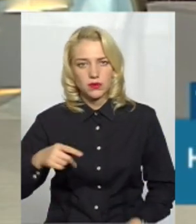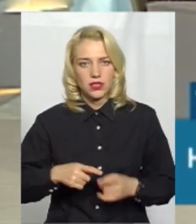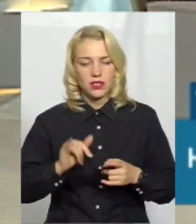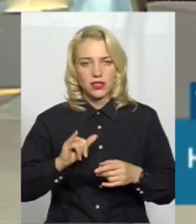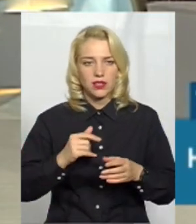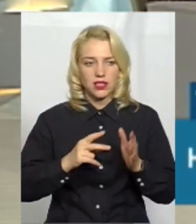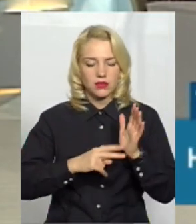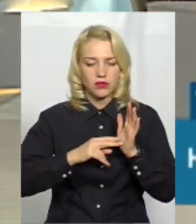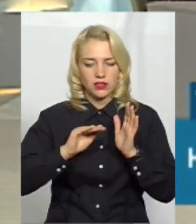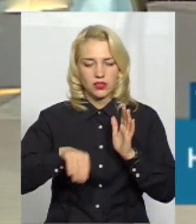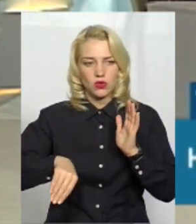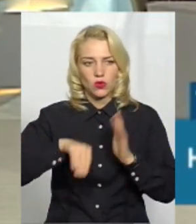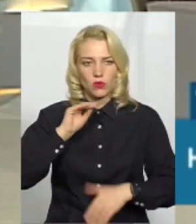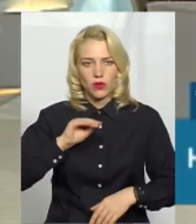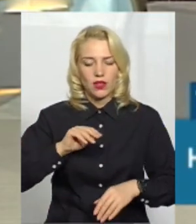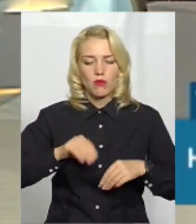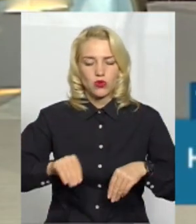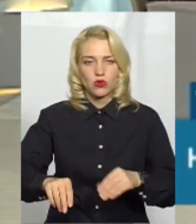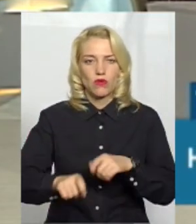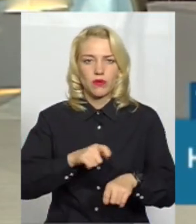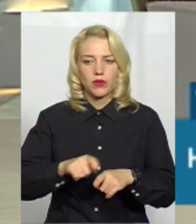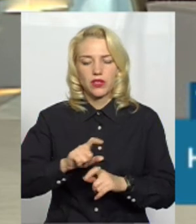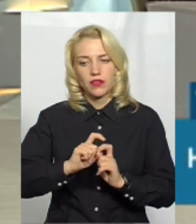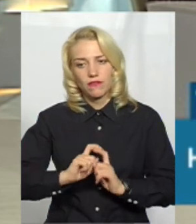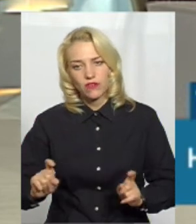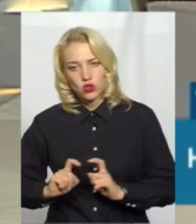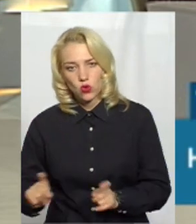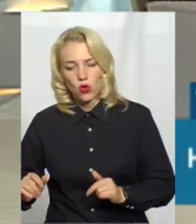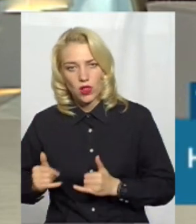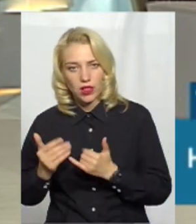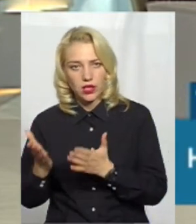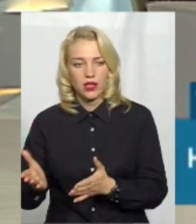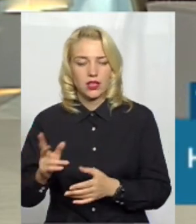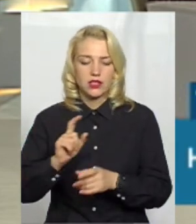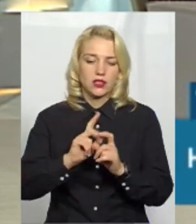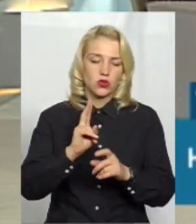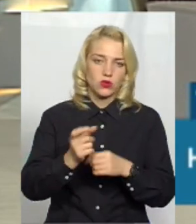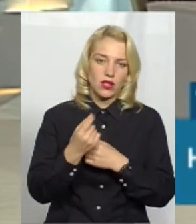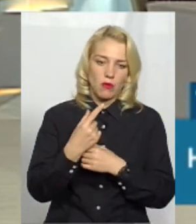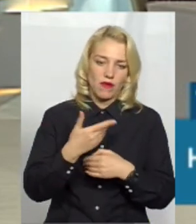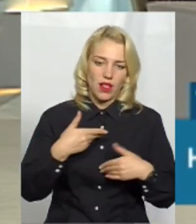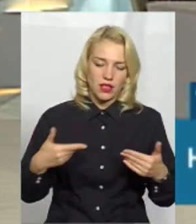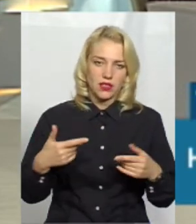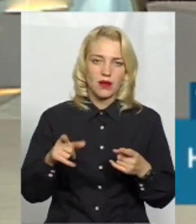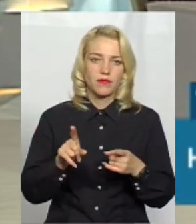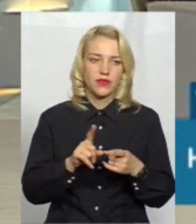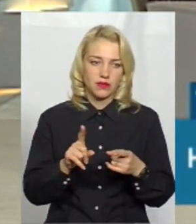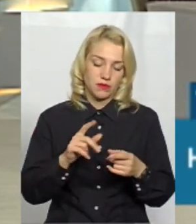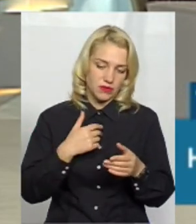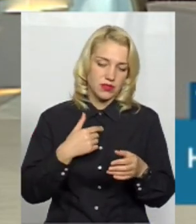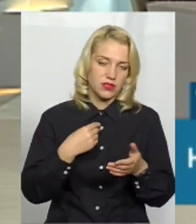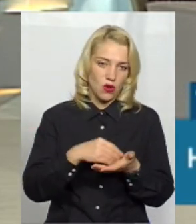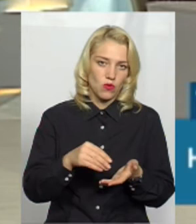88 тисяч ми купили тоді посадкового матеріалу. І в школу, просто школи, які замовляли нам, і що замовляли, ми теж